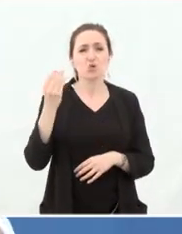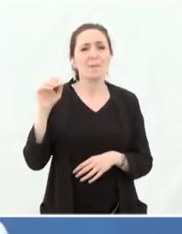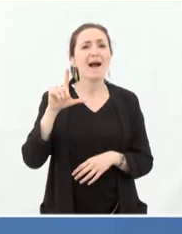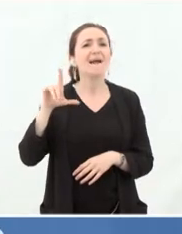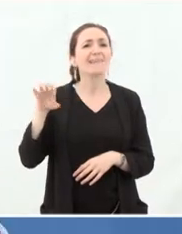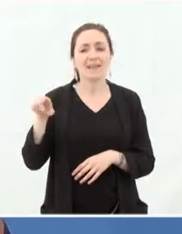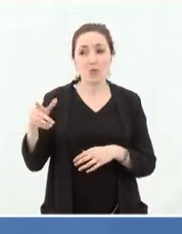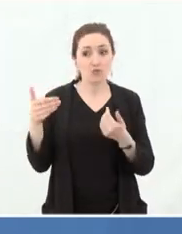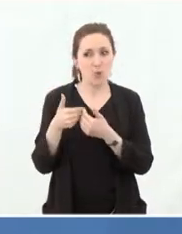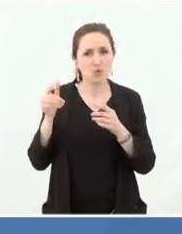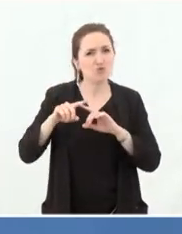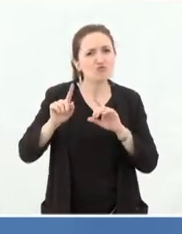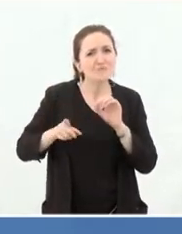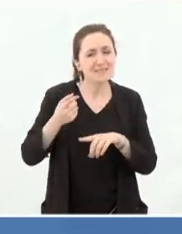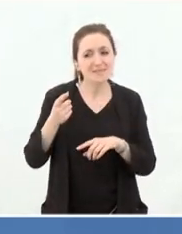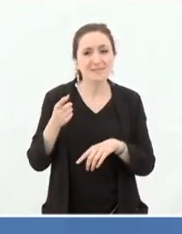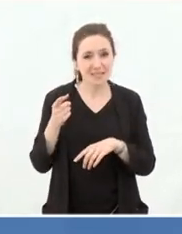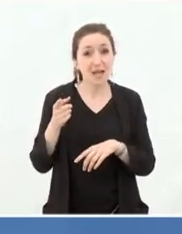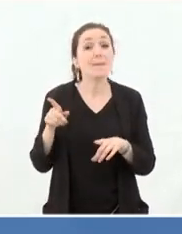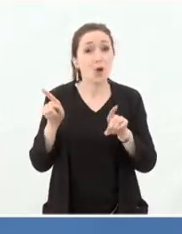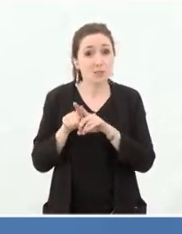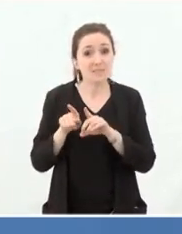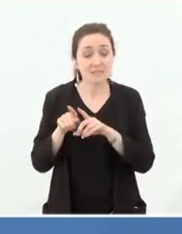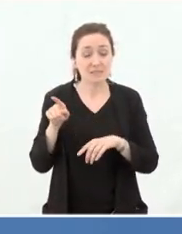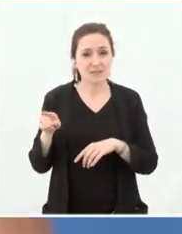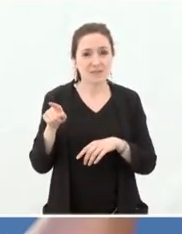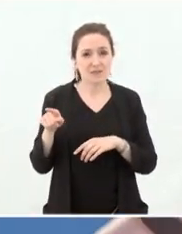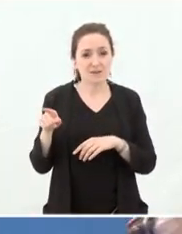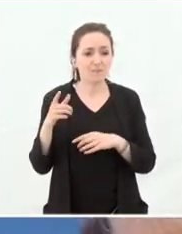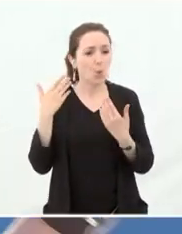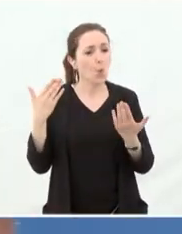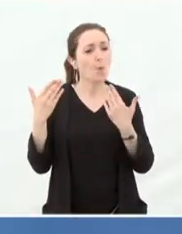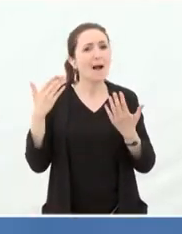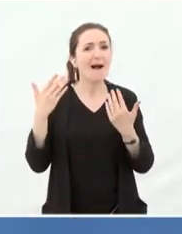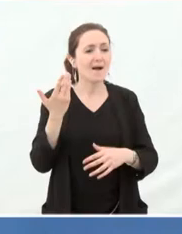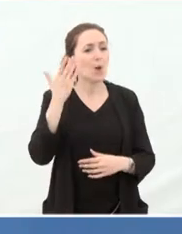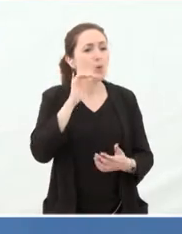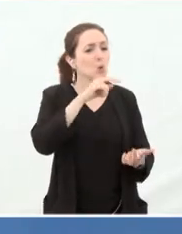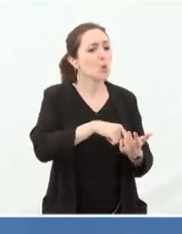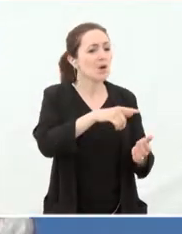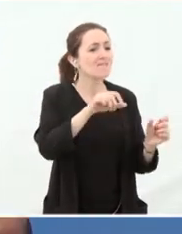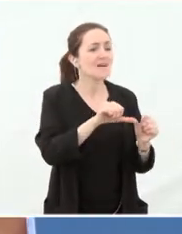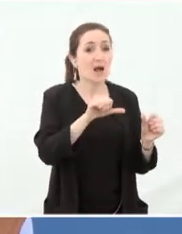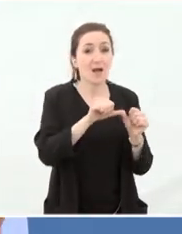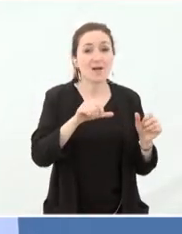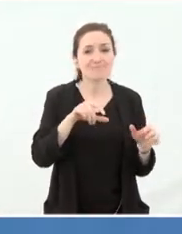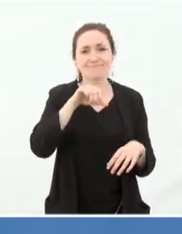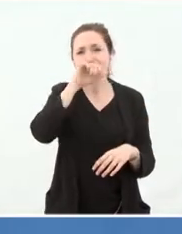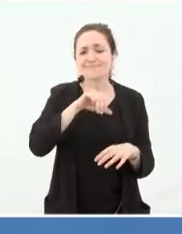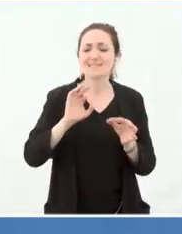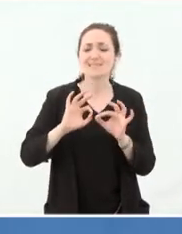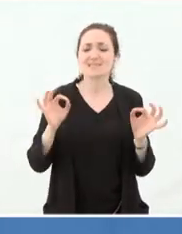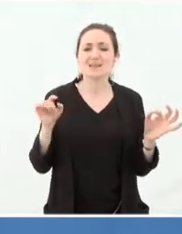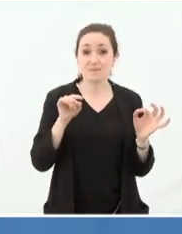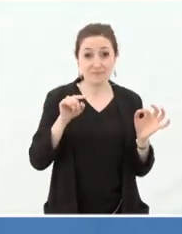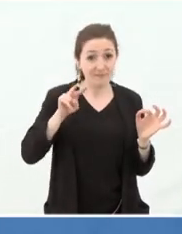demander des choses très spécifiques, mais ils vont aussi systématiquement comparer par rapport à ce qu'on fait ailleurs. Toujours. Moi j'aime cette anecdote qui est une anecdote